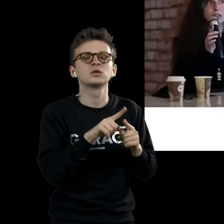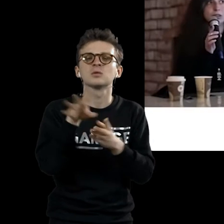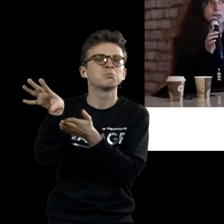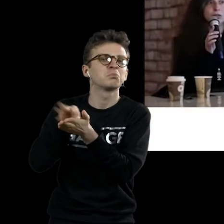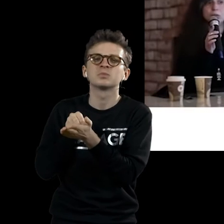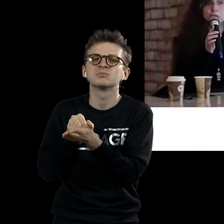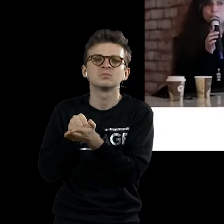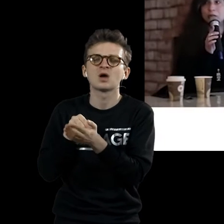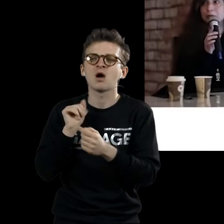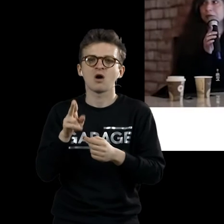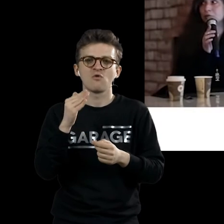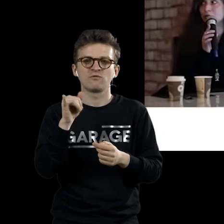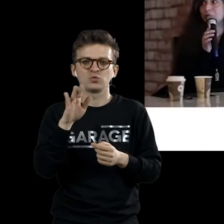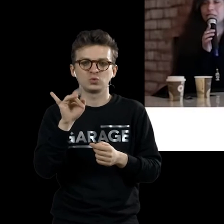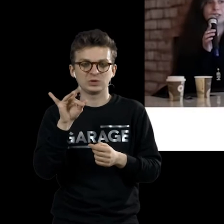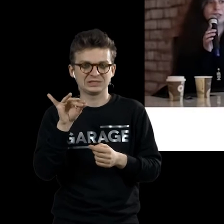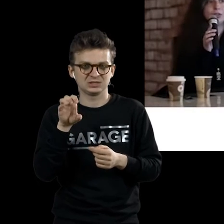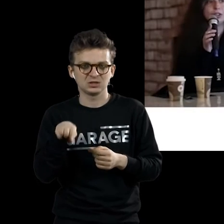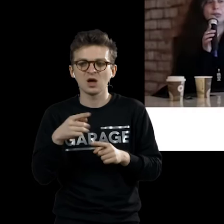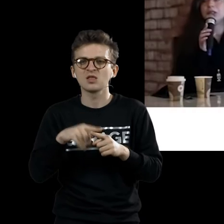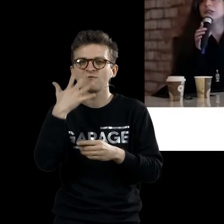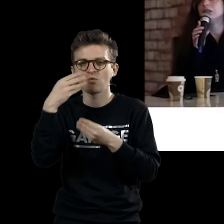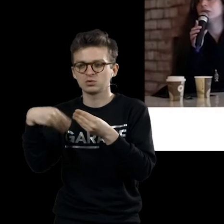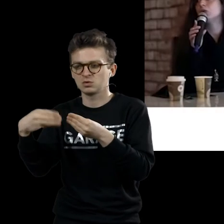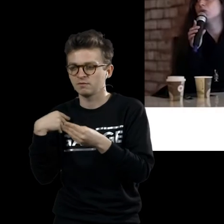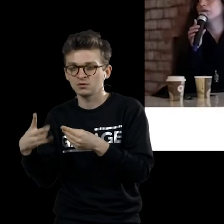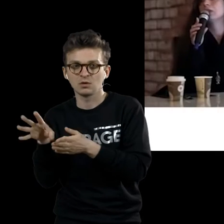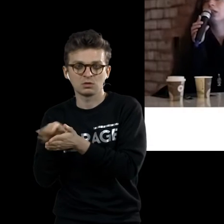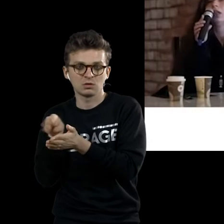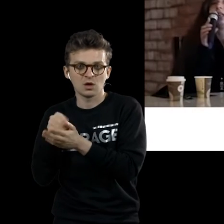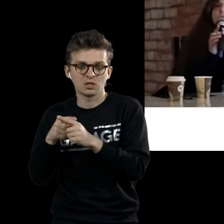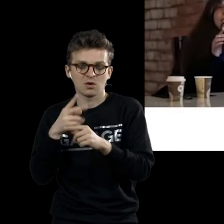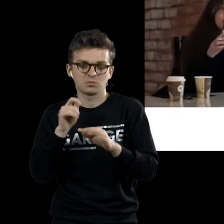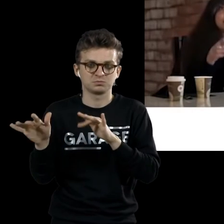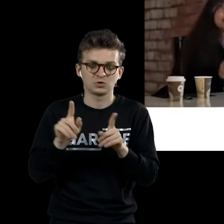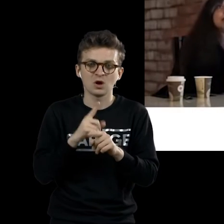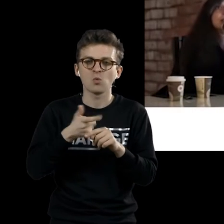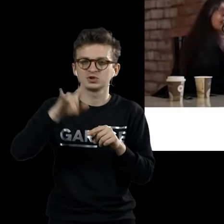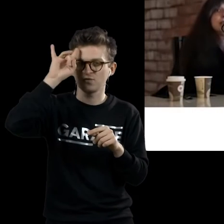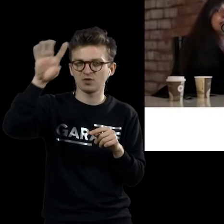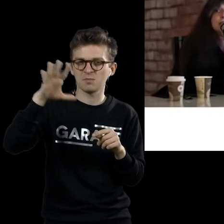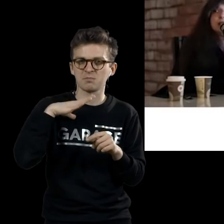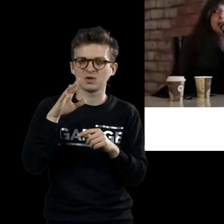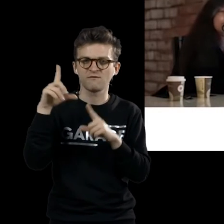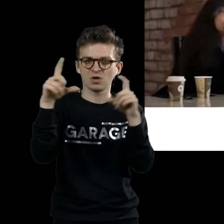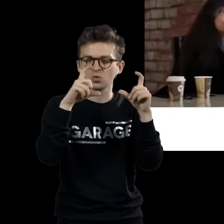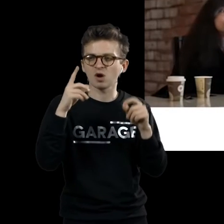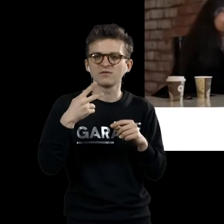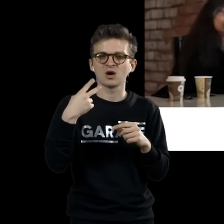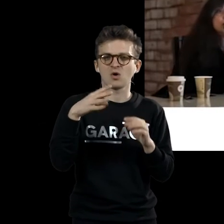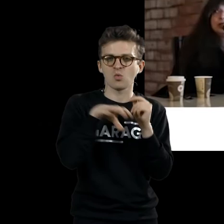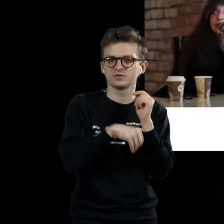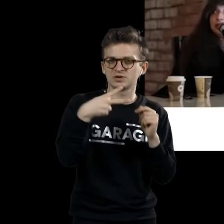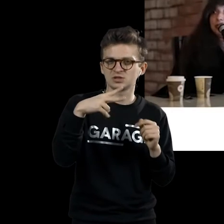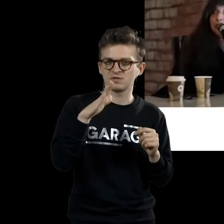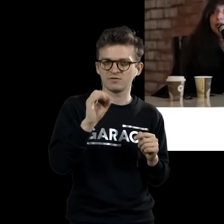футуристы, опытами хронофотографии, очень знаменитый фотограф американский конца XIX века.